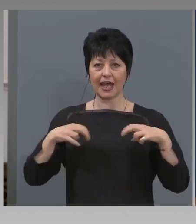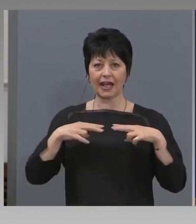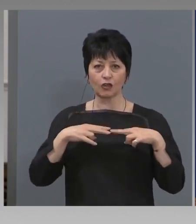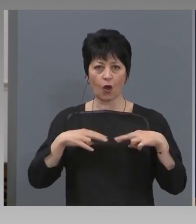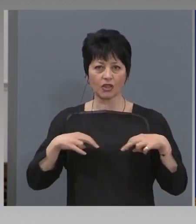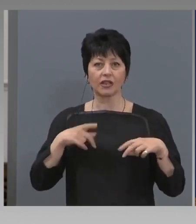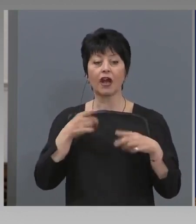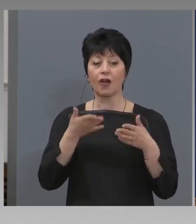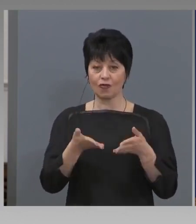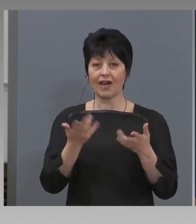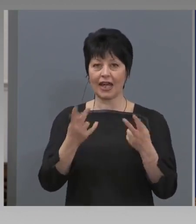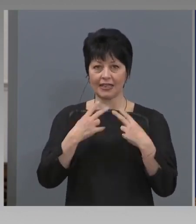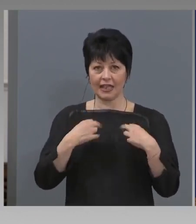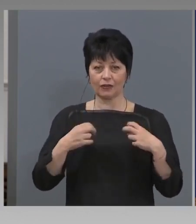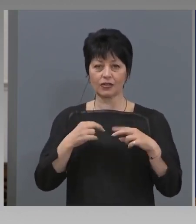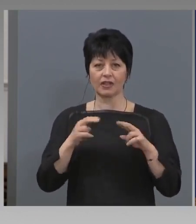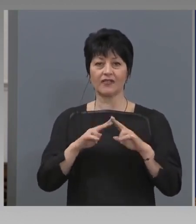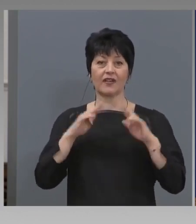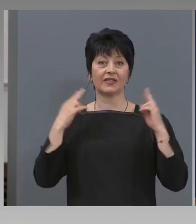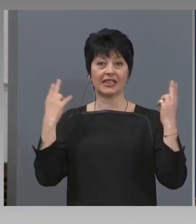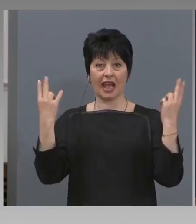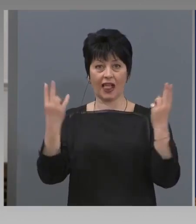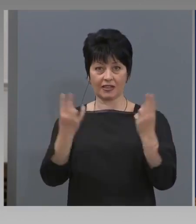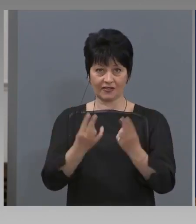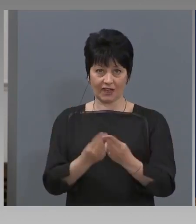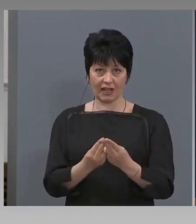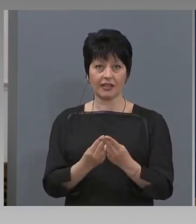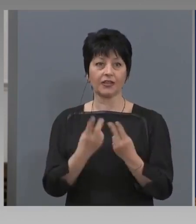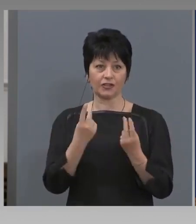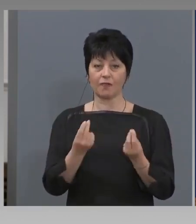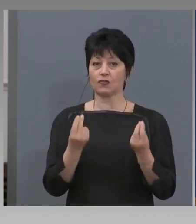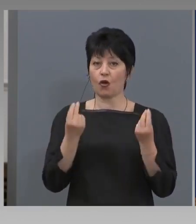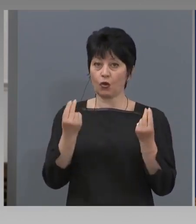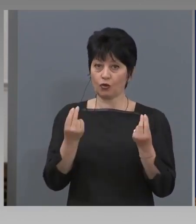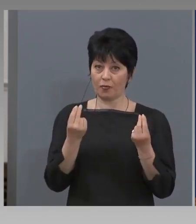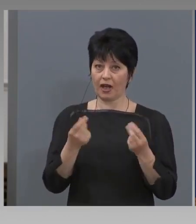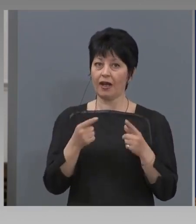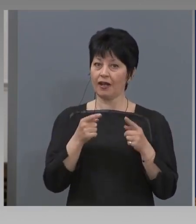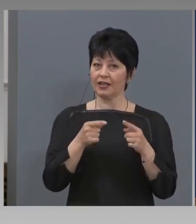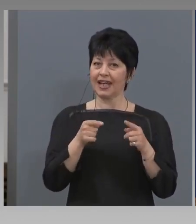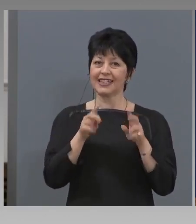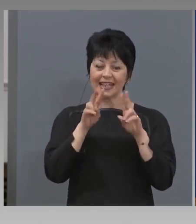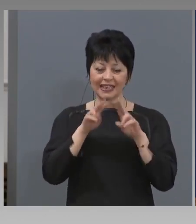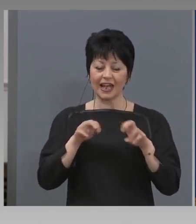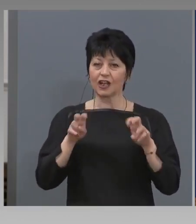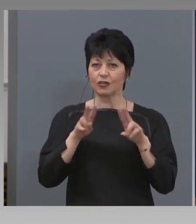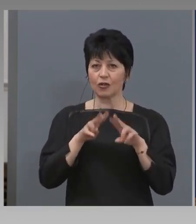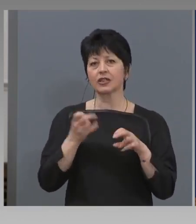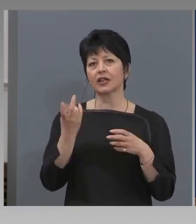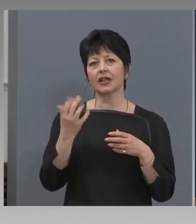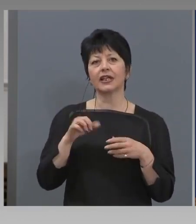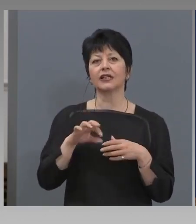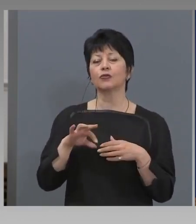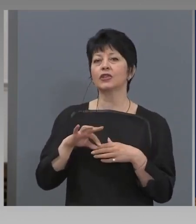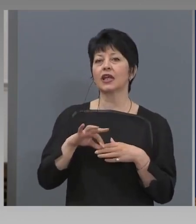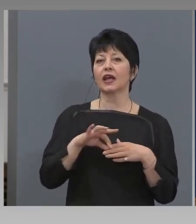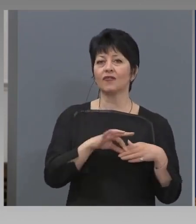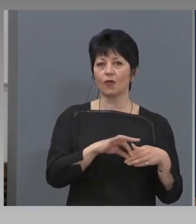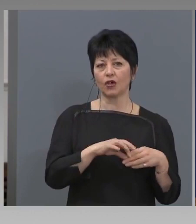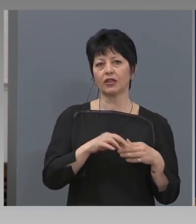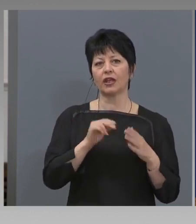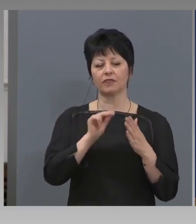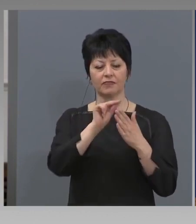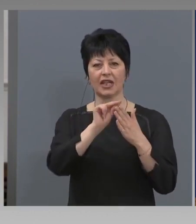диагностиката, която в цял свят се приема за меродавна. И това е диагностиката, по която се води статистиката за